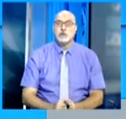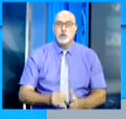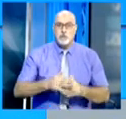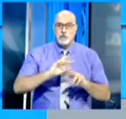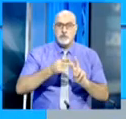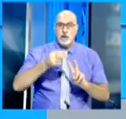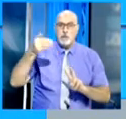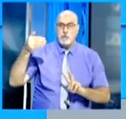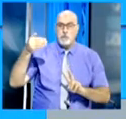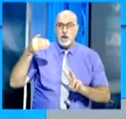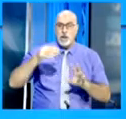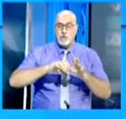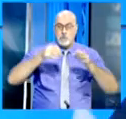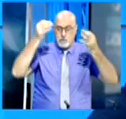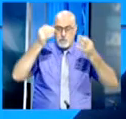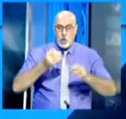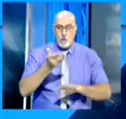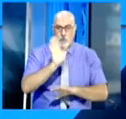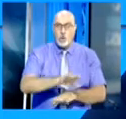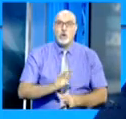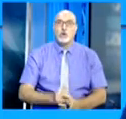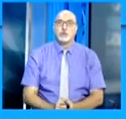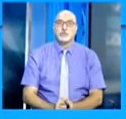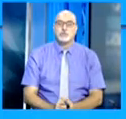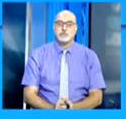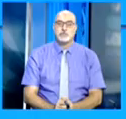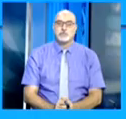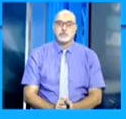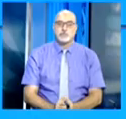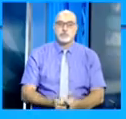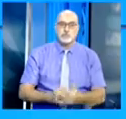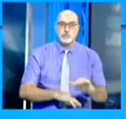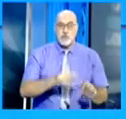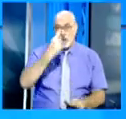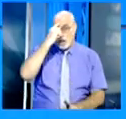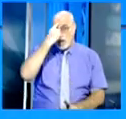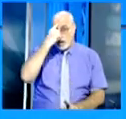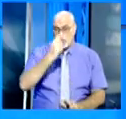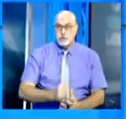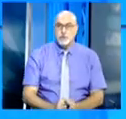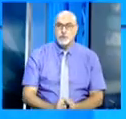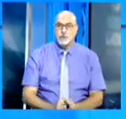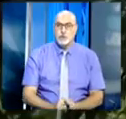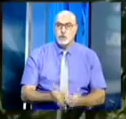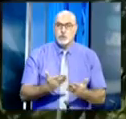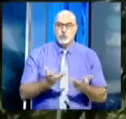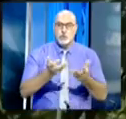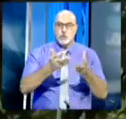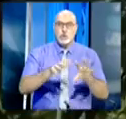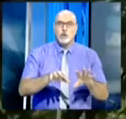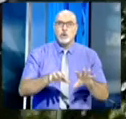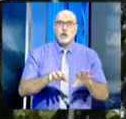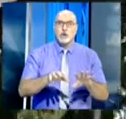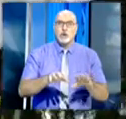أثقل حصيلة للضحايا في الهند تفتتح اليوم أشغل قمة دول